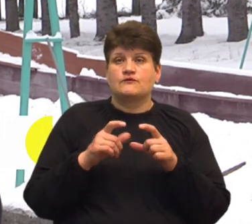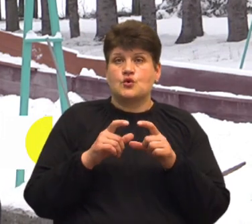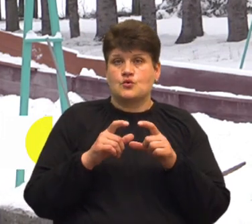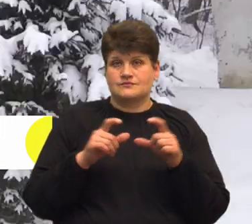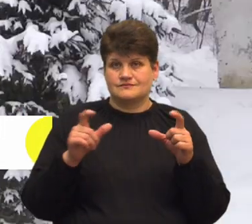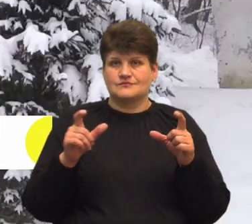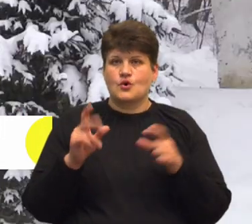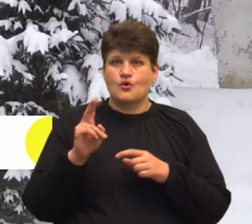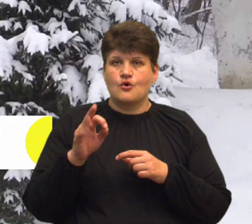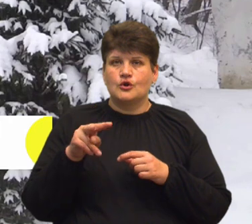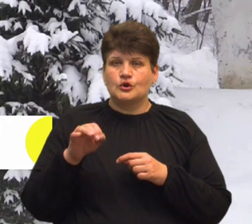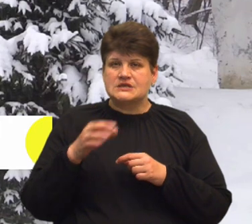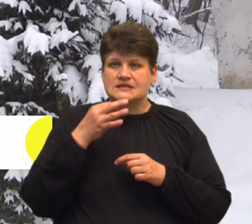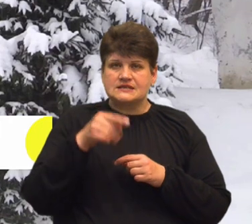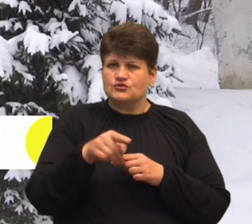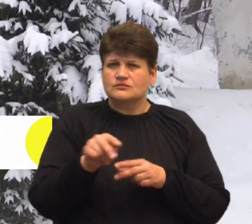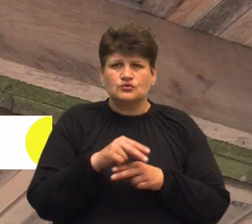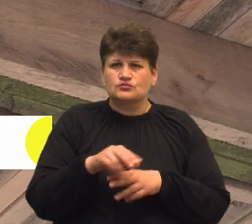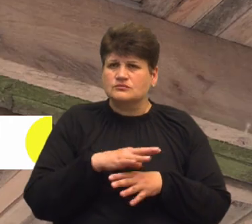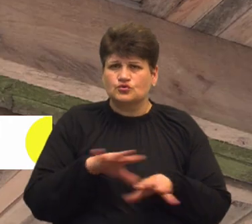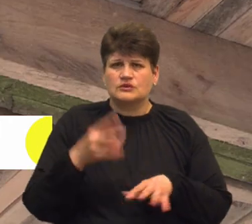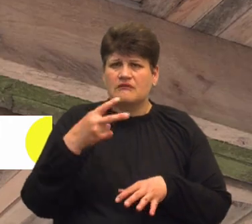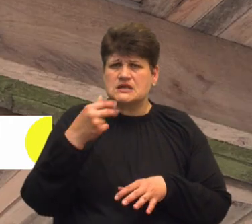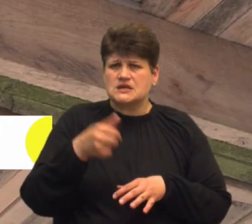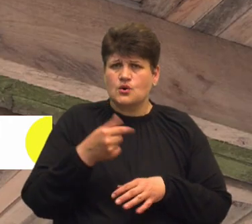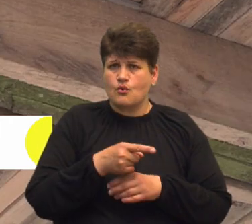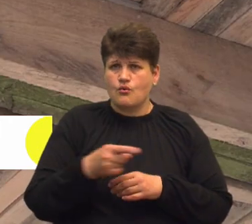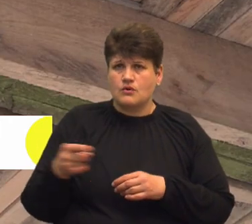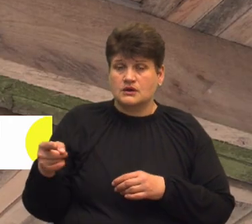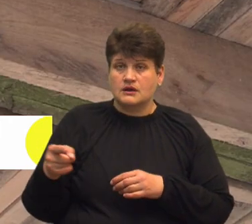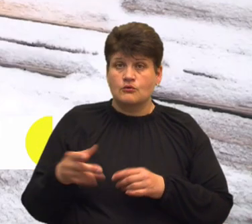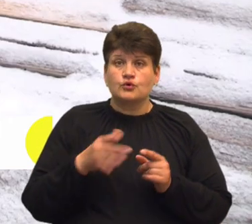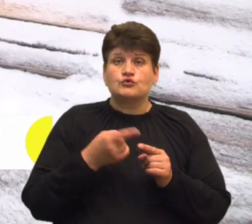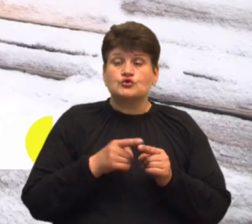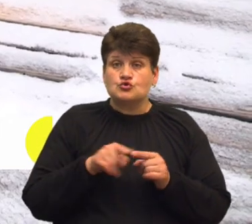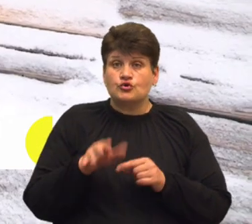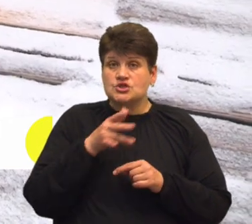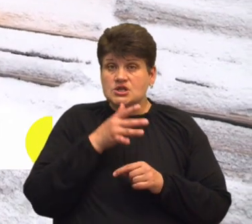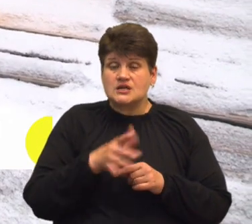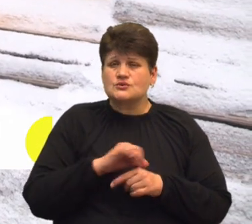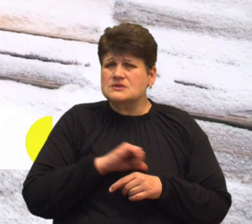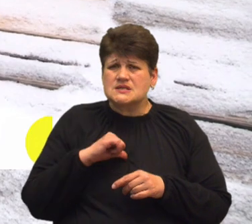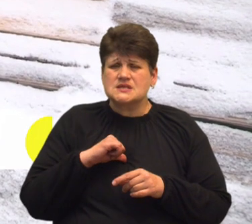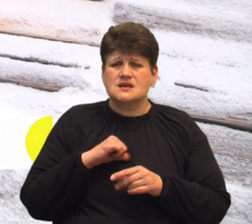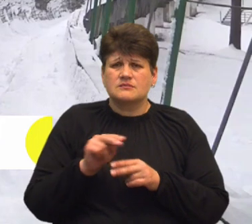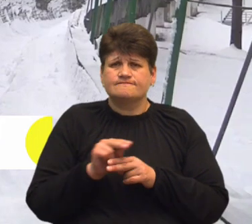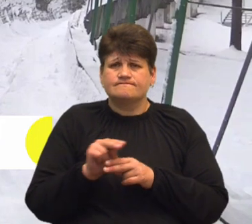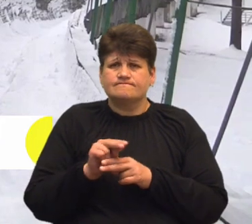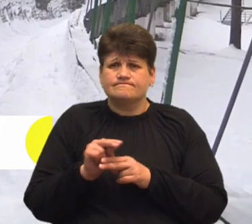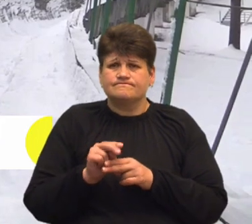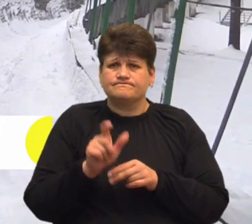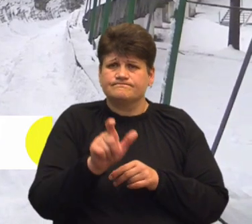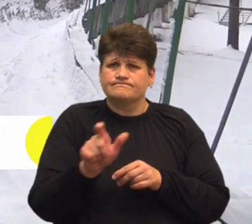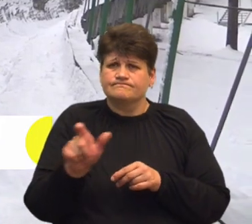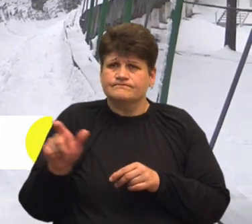що її не ремонтували близько 20 років. Впродовж цього часу працівники комплексу власними силами латали проблемні ділянки. Також він